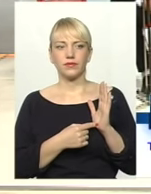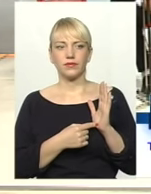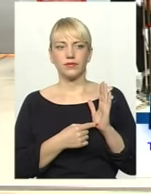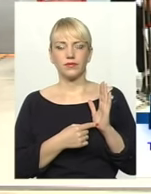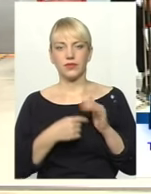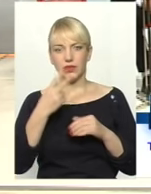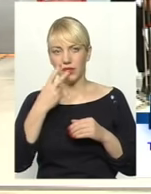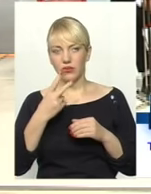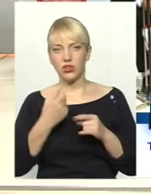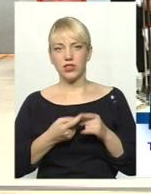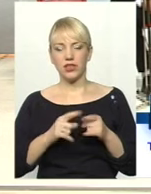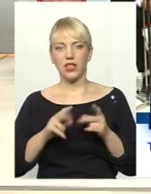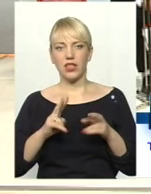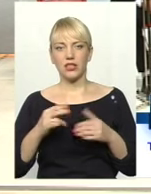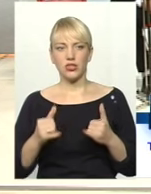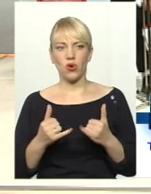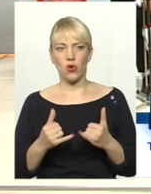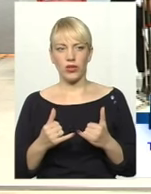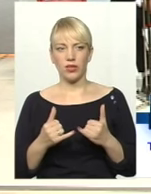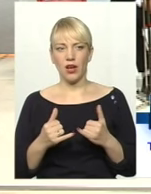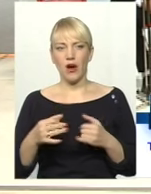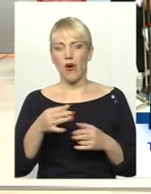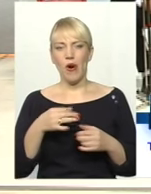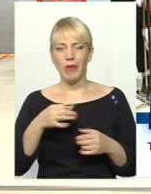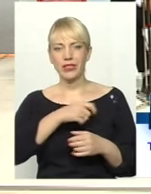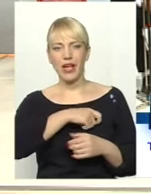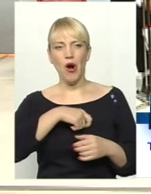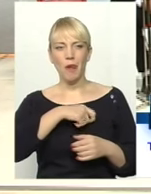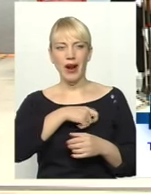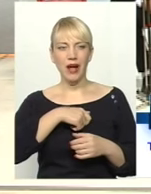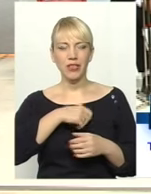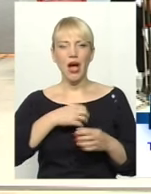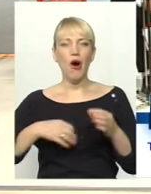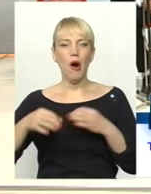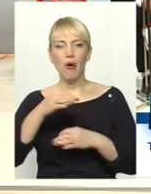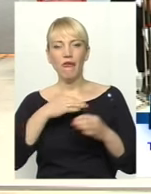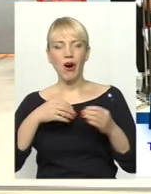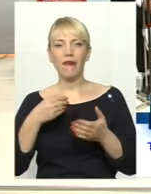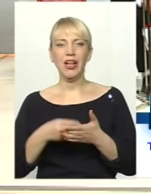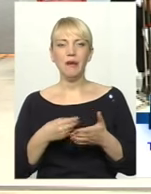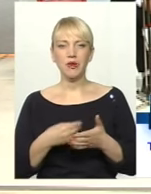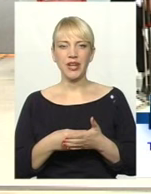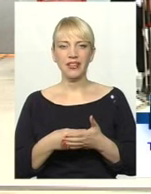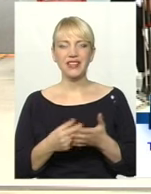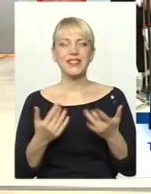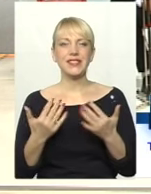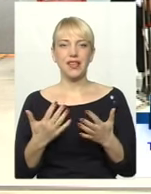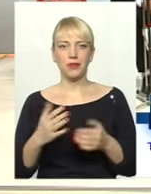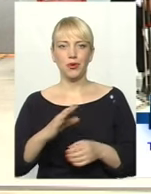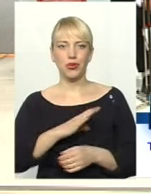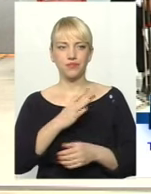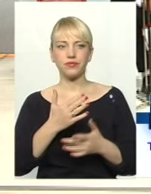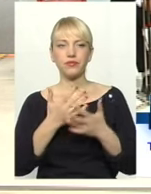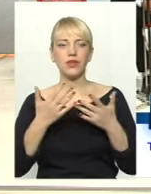Дивлячись на те, як сьогодні обласні обранці обговорювали бюджет, скільки було